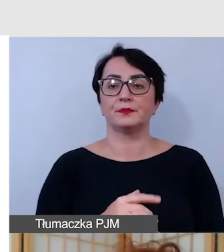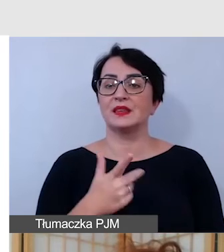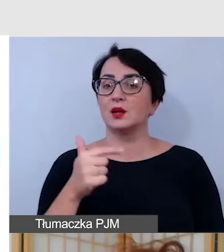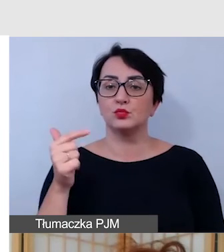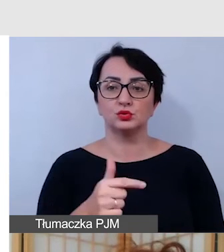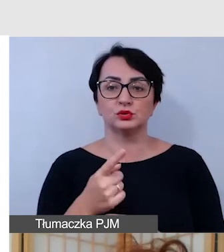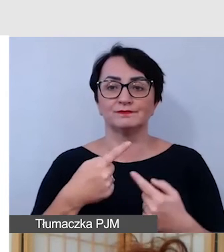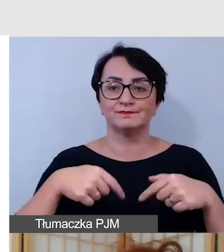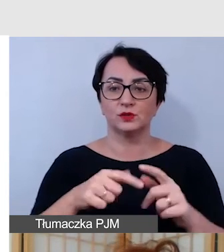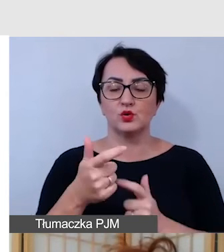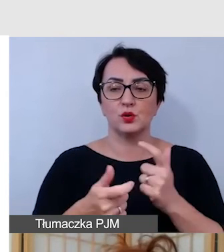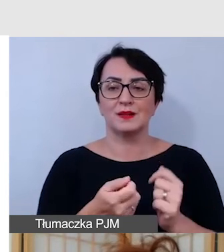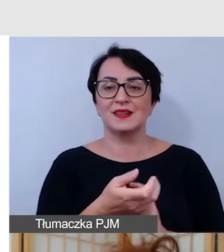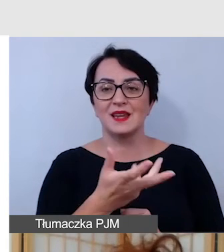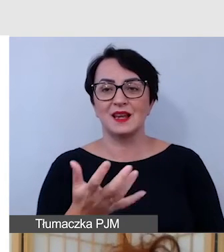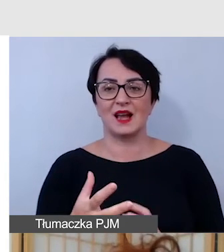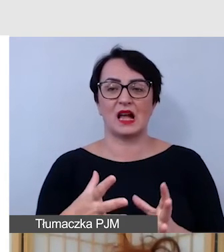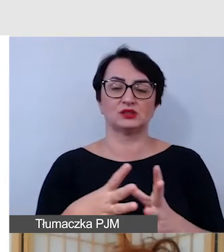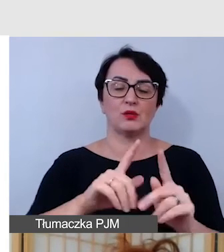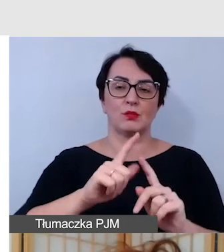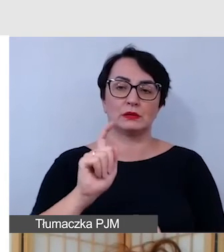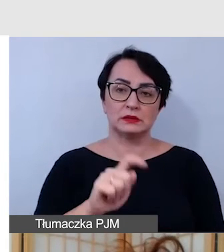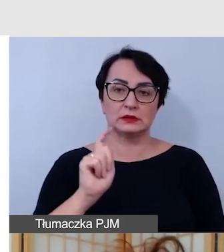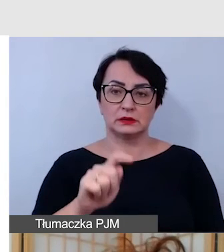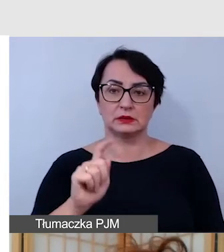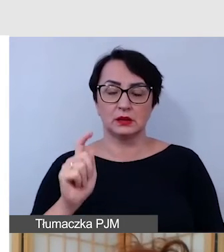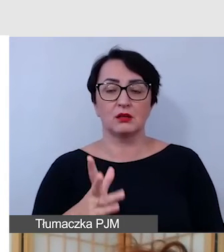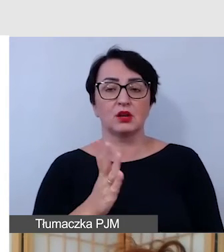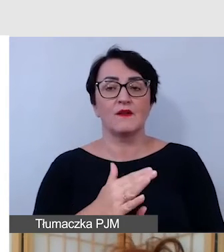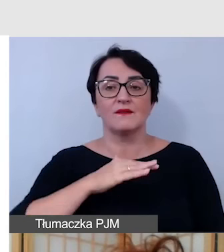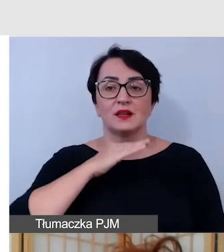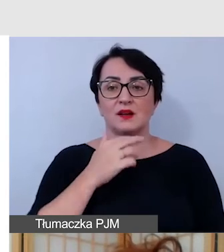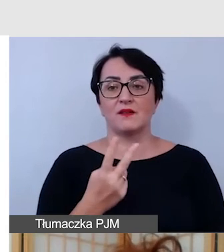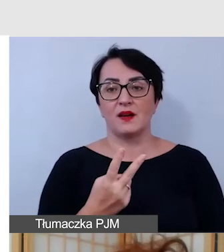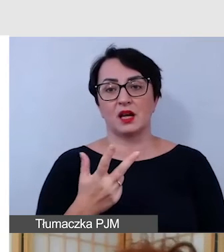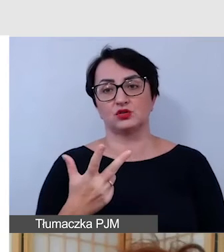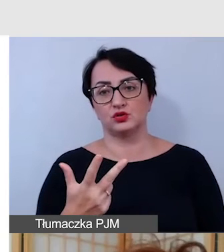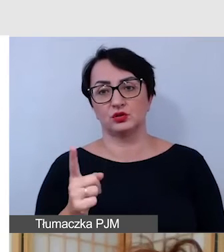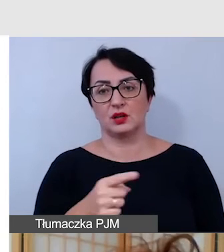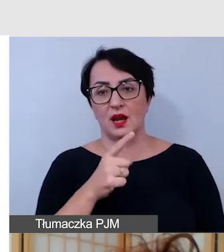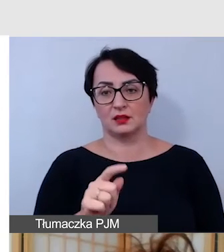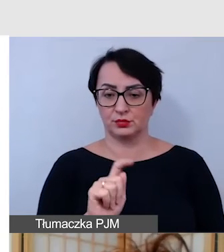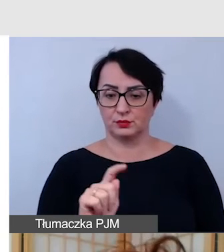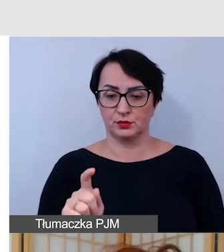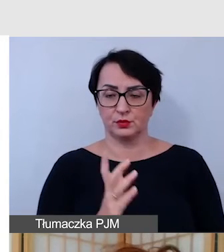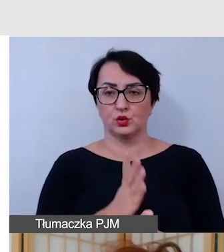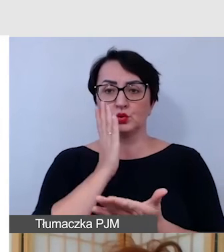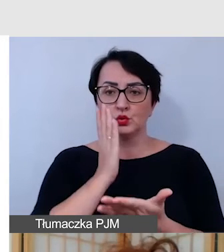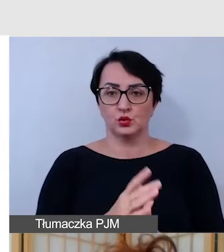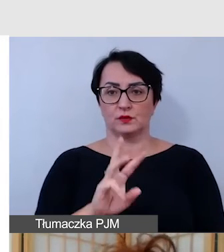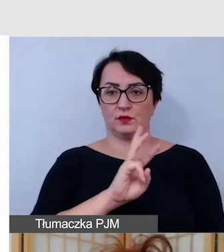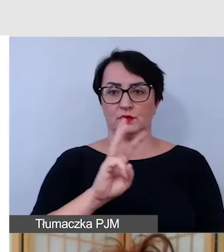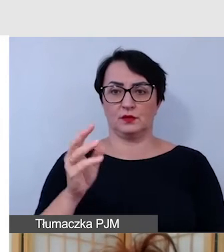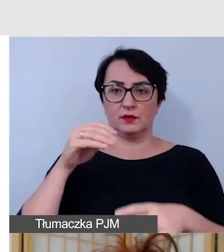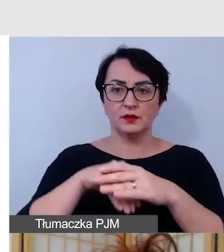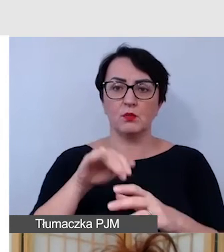muszą wykonywać kilku bądź kilkunastu kliknięć, tylko wystarczy dwa lub trzy razy kliknąć i są już na naszej stronie i mogą